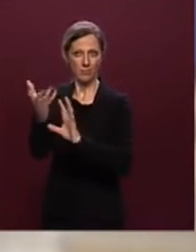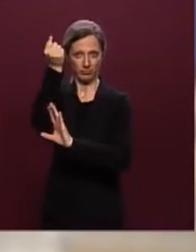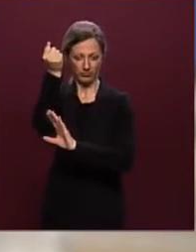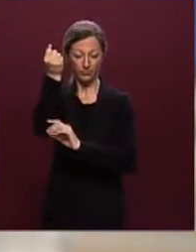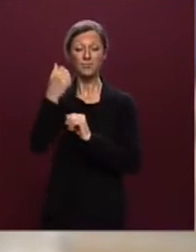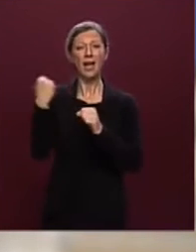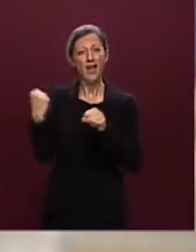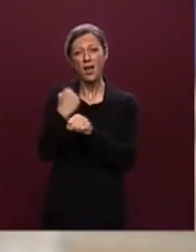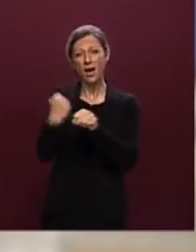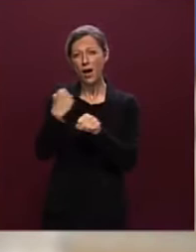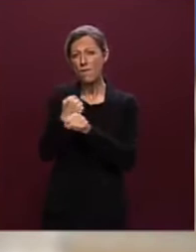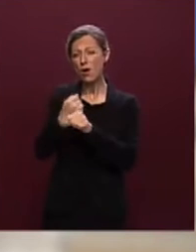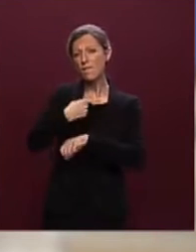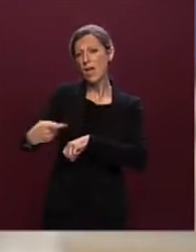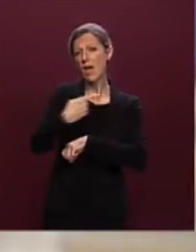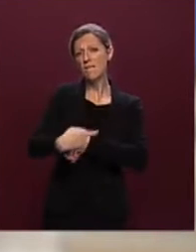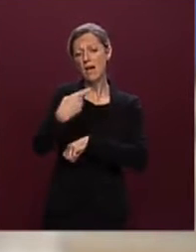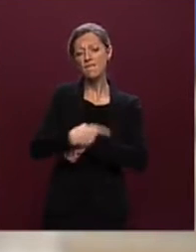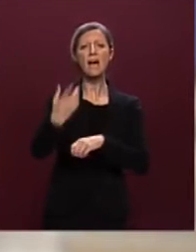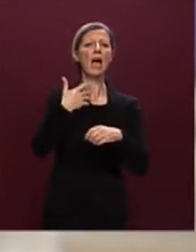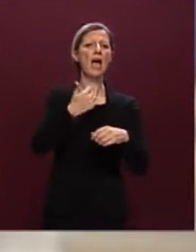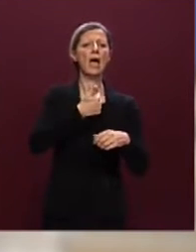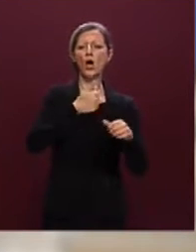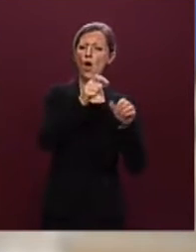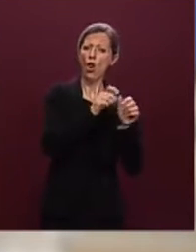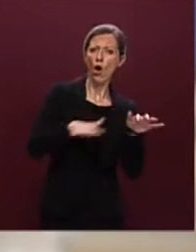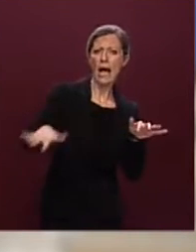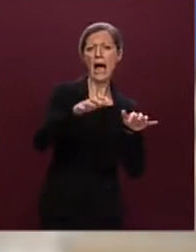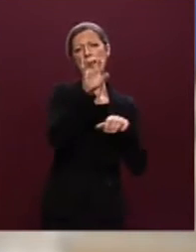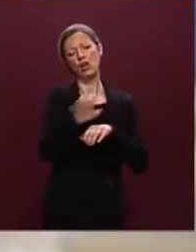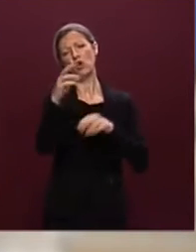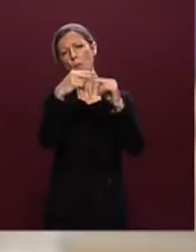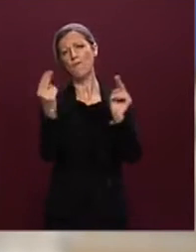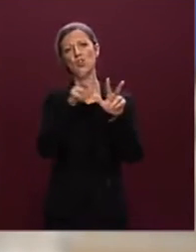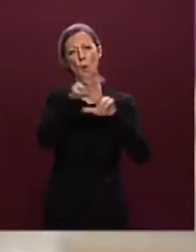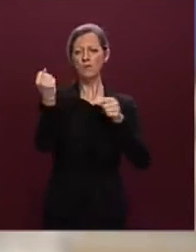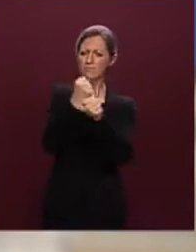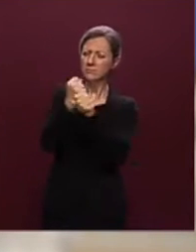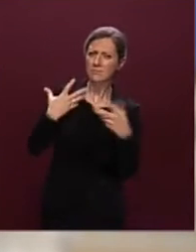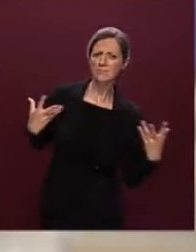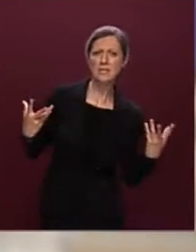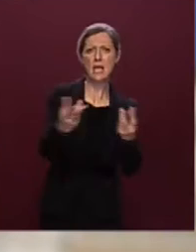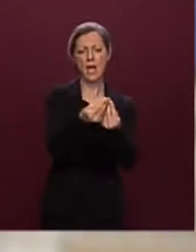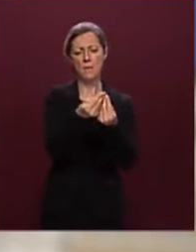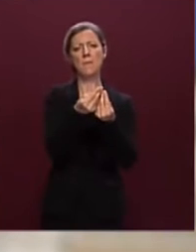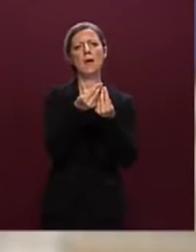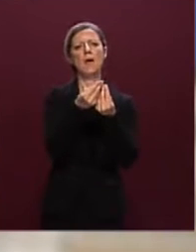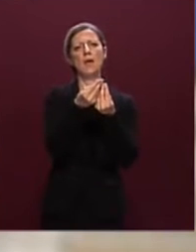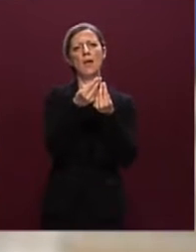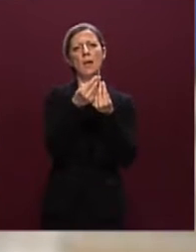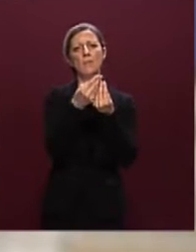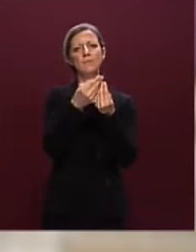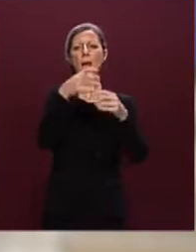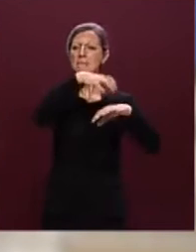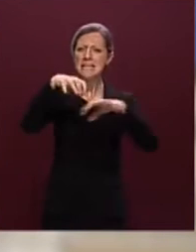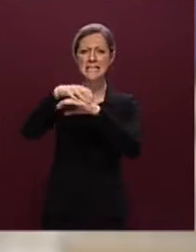costante con l'intero sistema delle autonomie locali, regioni, province e comuni, con i diversi singoli